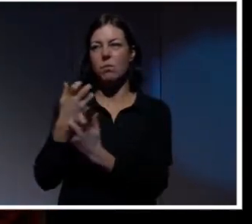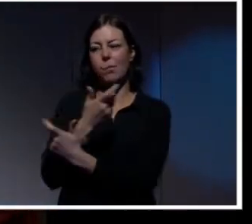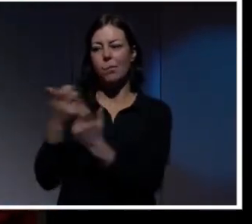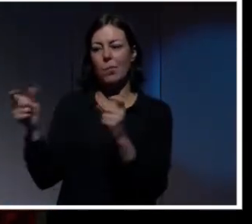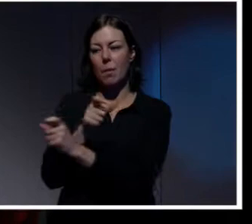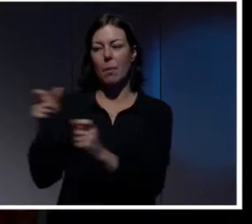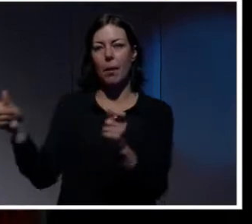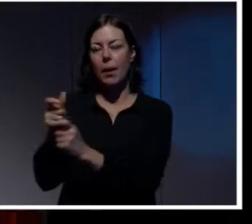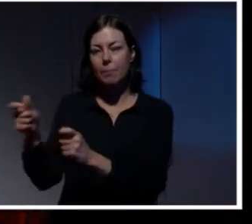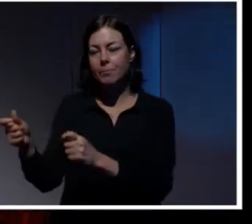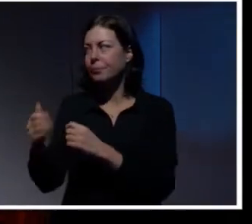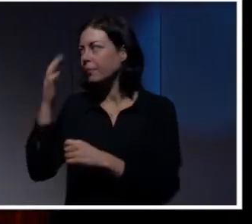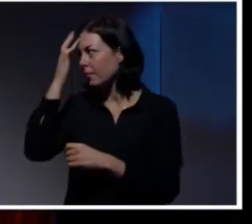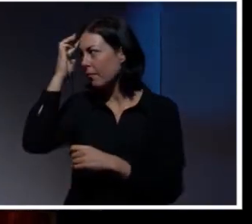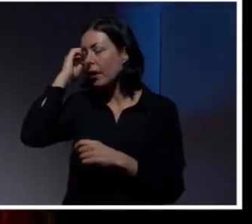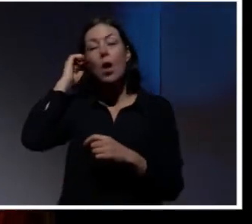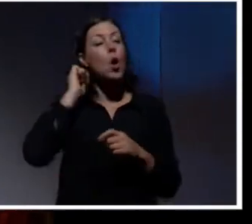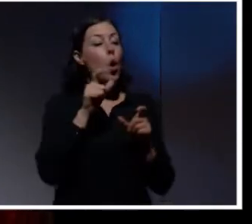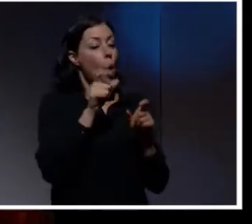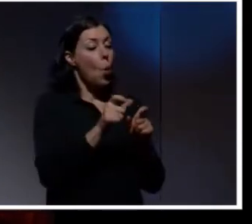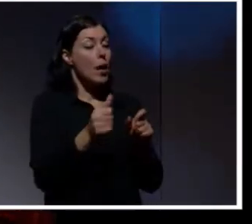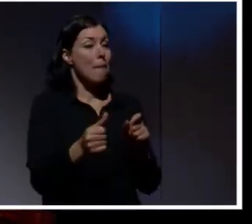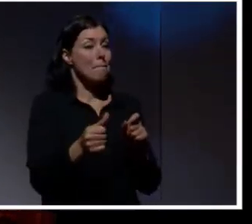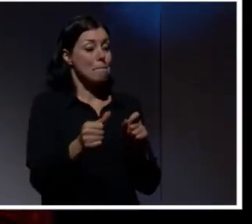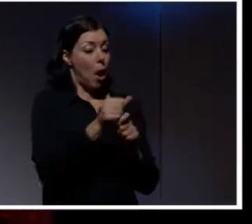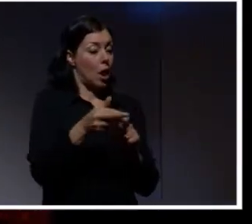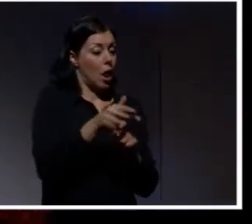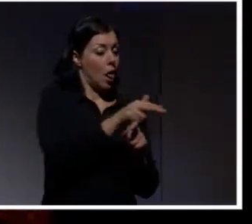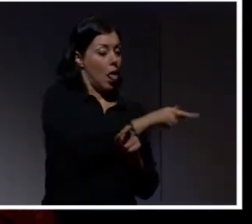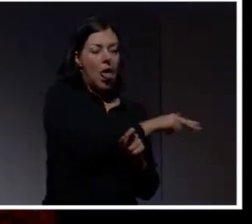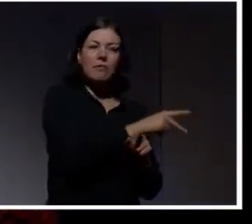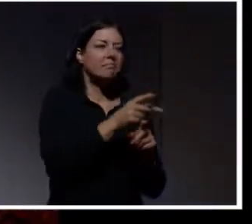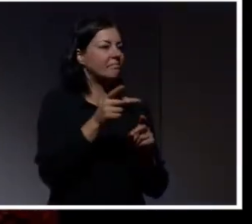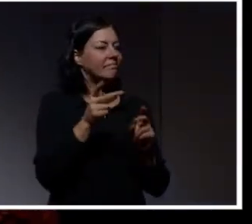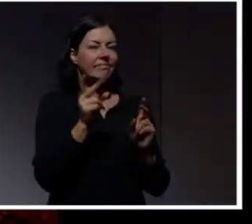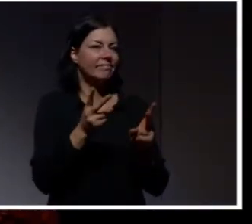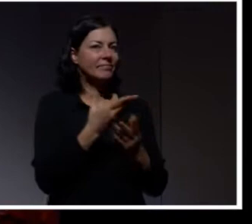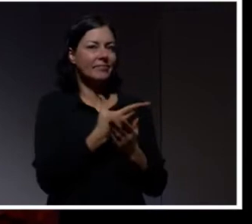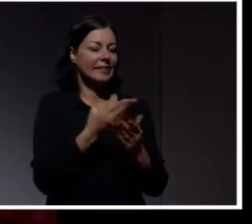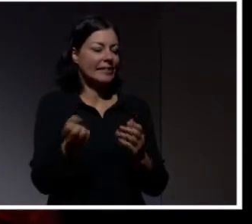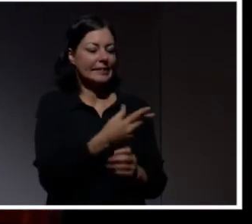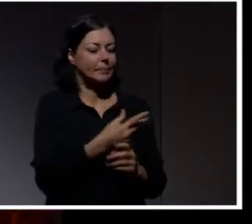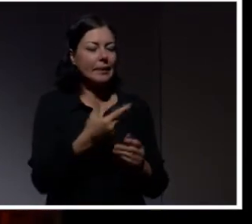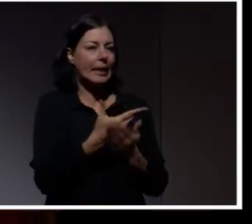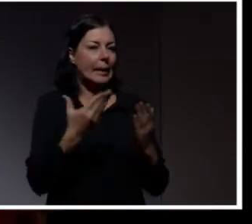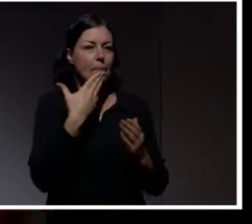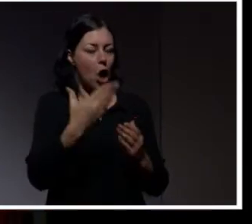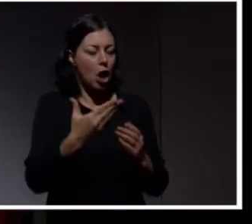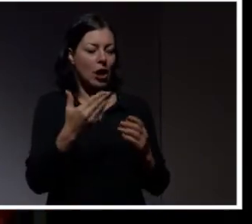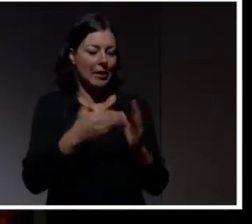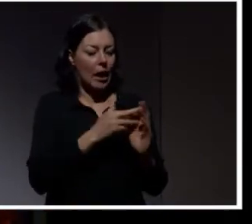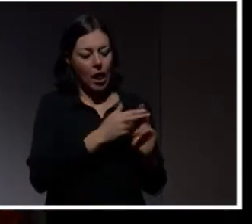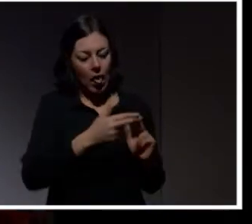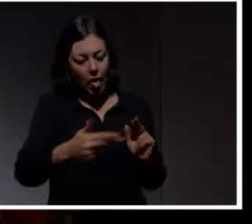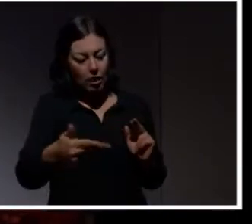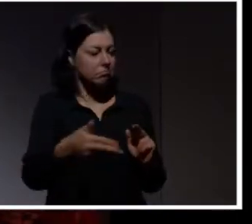2012. Ord baklänges är lika osäkert som ord framlänges. Vi skulle ha varit på Password Conn hör jag här borta. Vi har gått igenom det